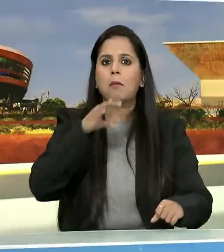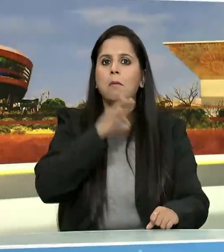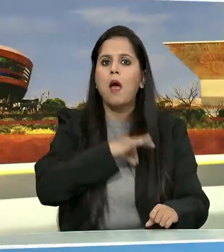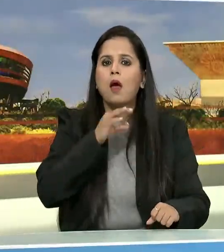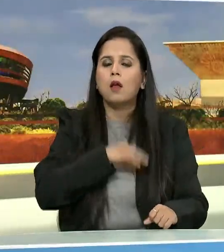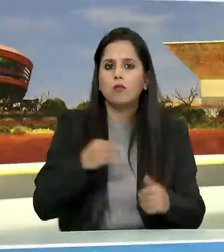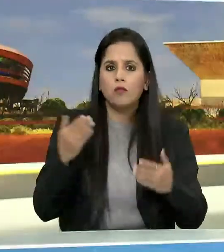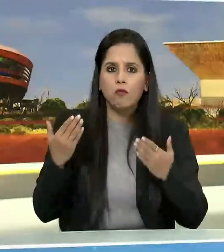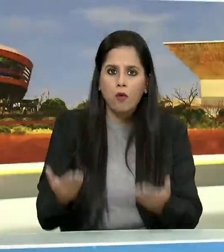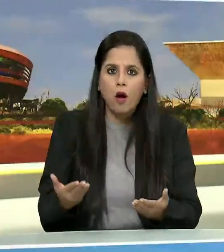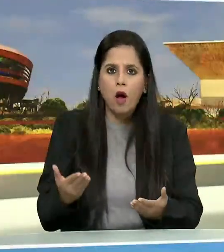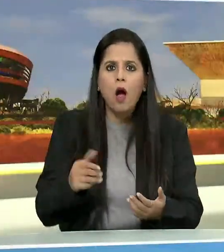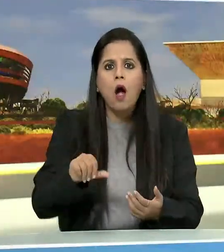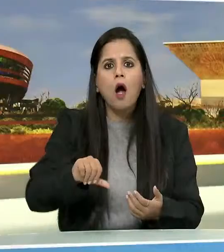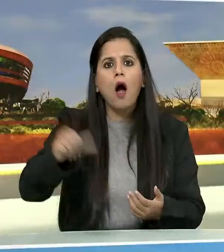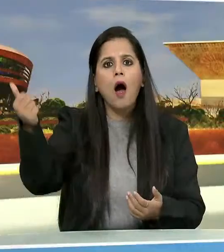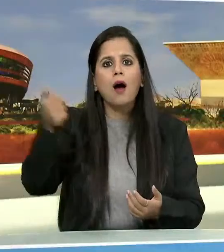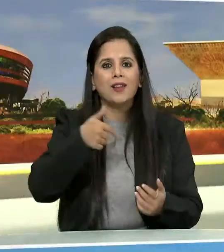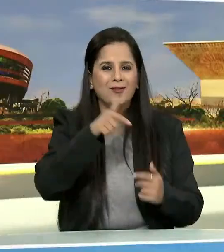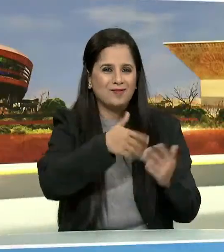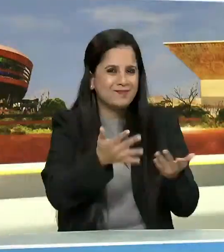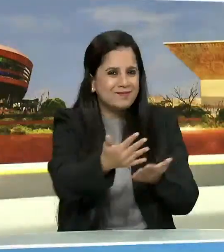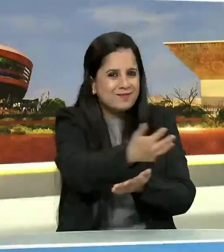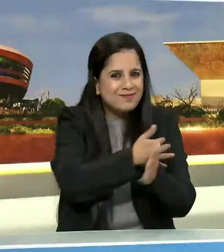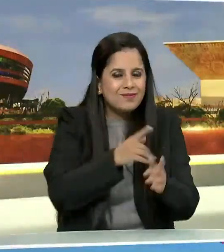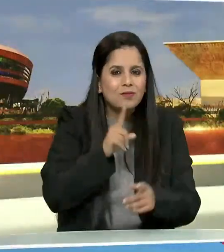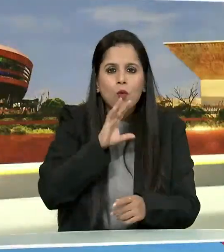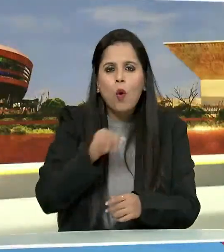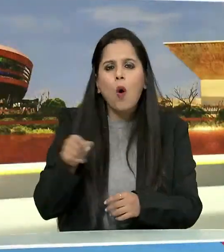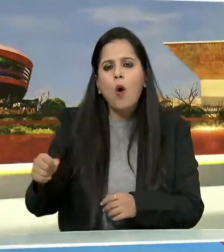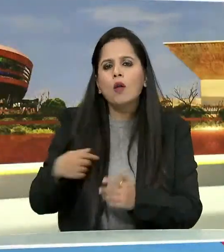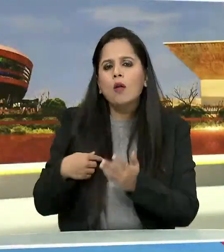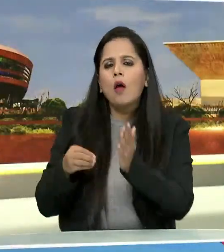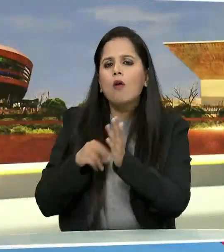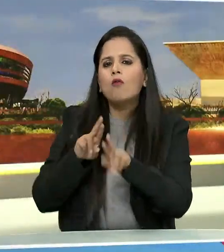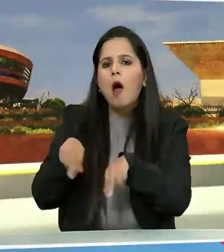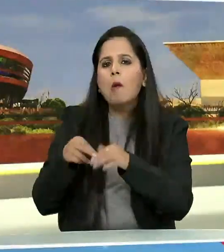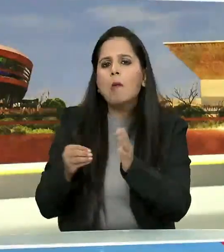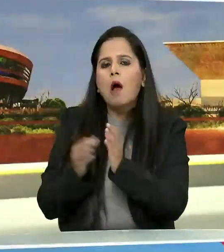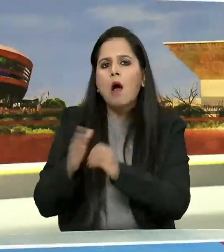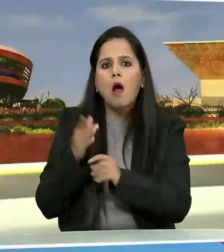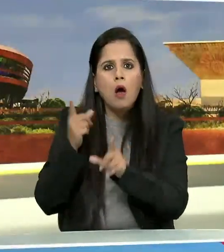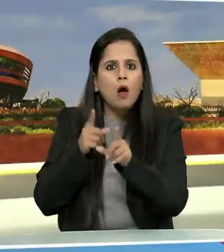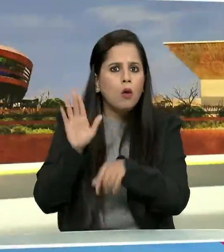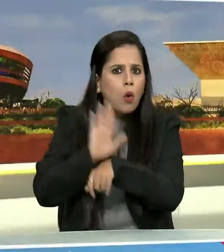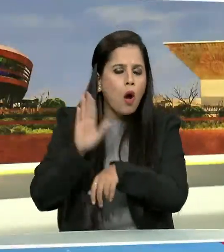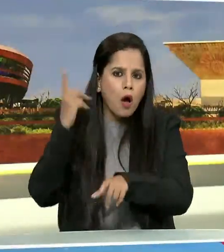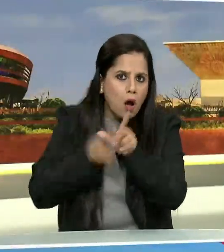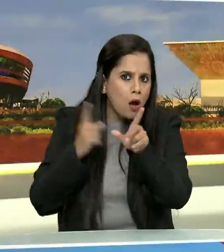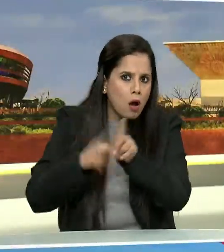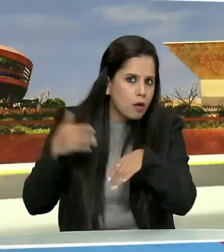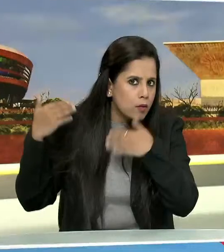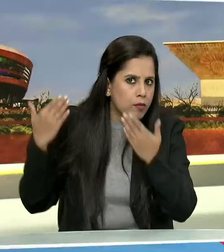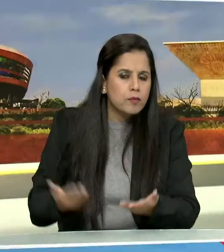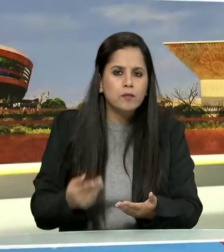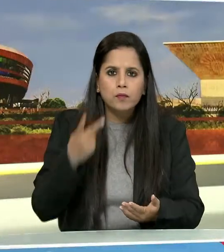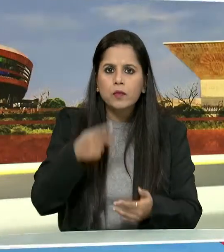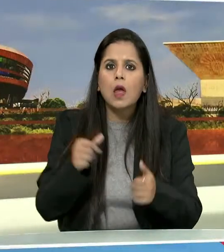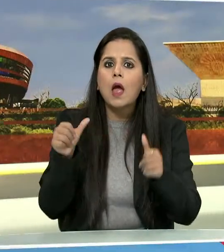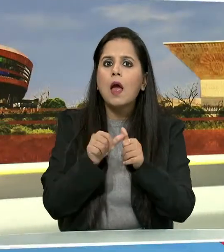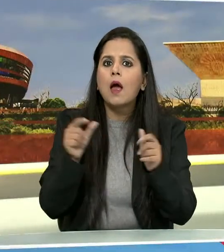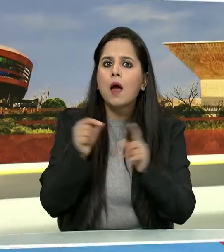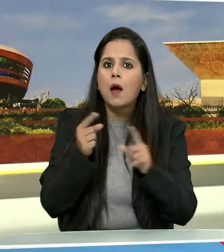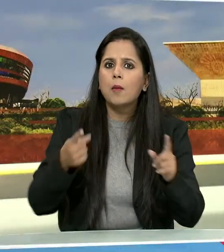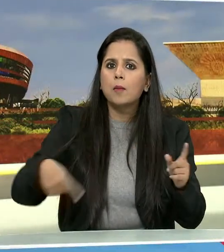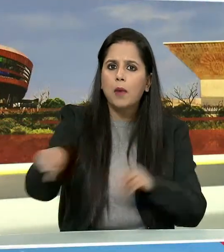किसी और को हुआ कॉंग्रेस ने इतने वर्षों तक आंद्र पदेश